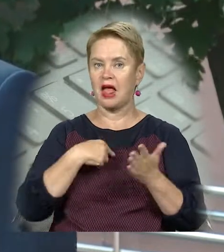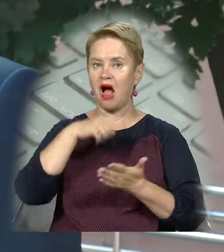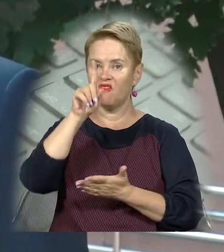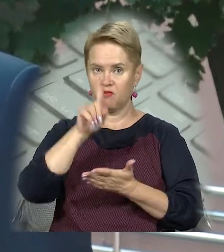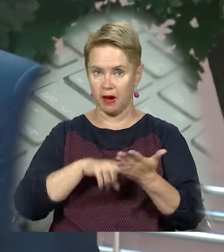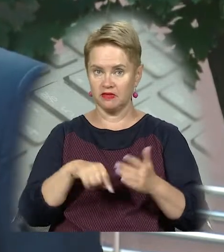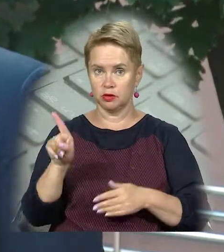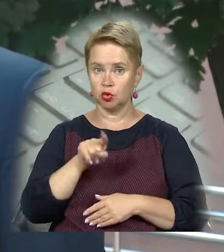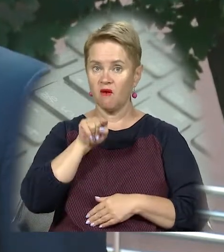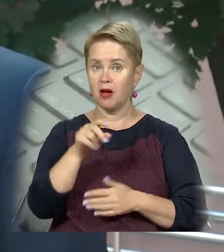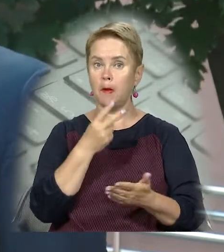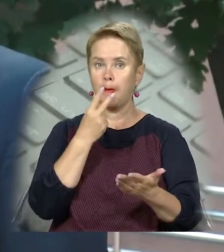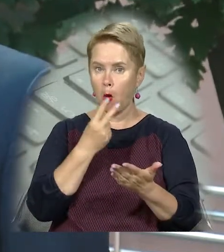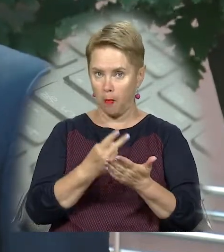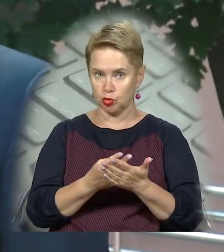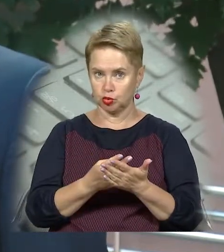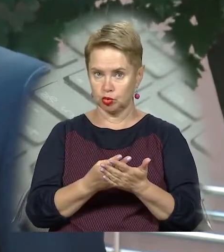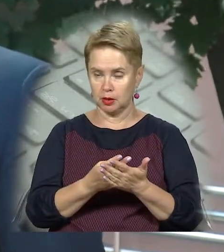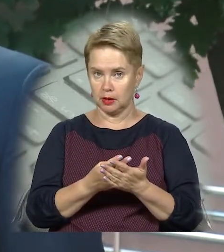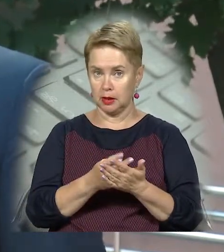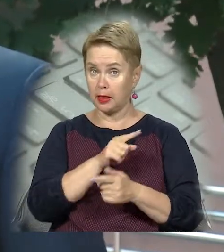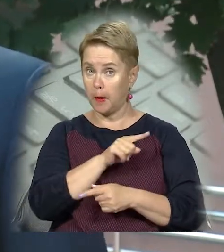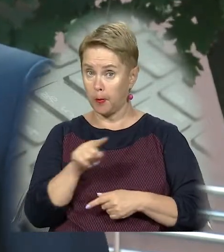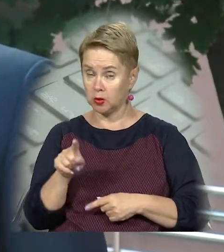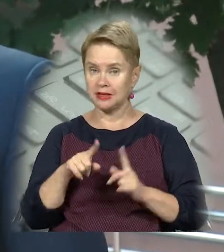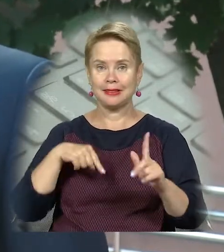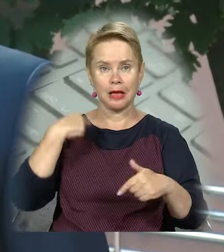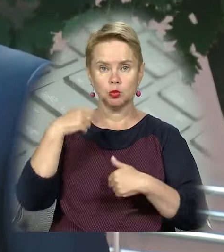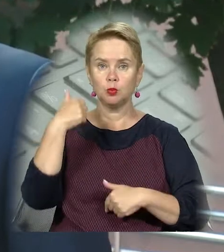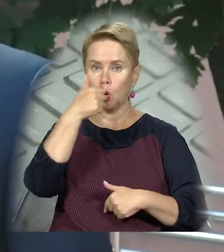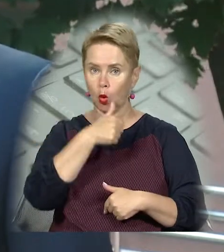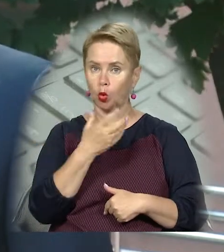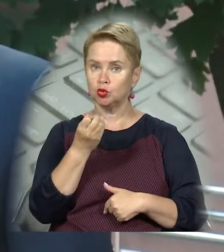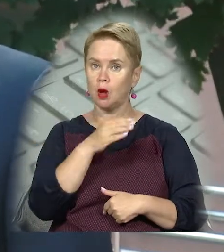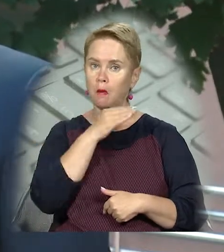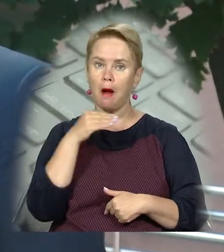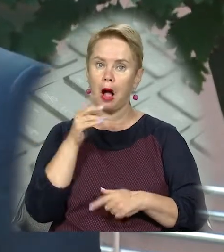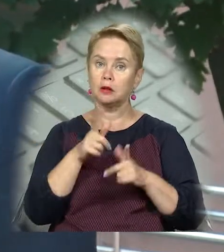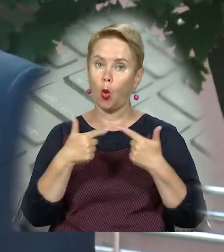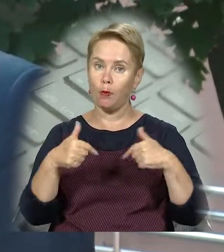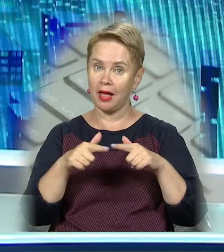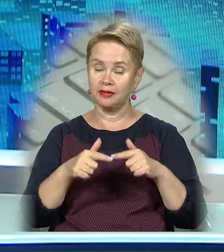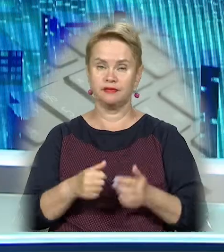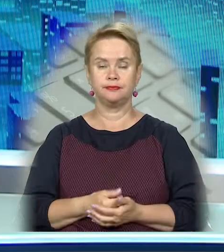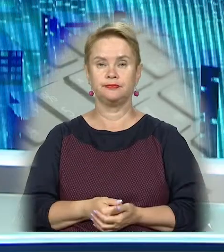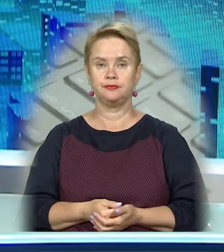впевнений, що ви побачите і на протязі цього, і наступного року ще багато об'єктів.